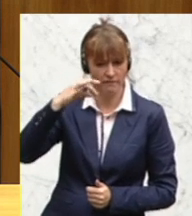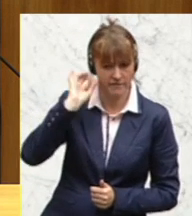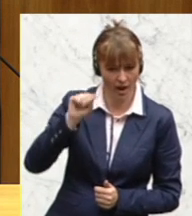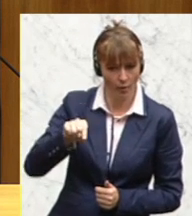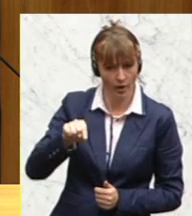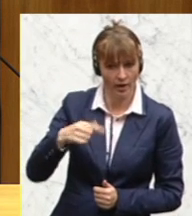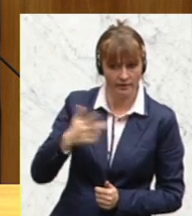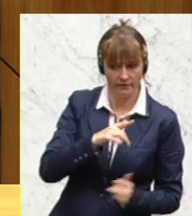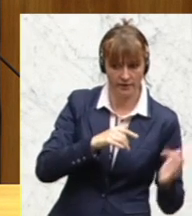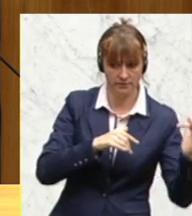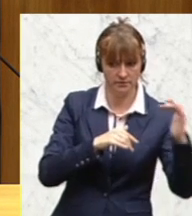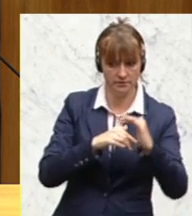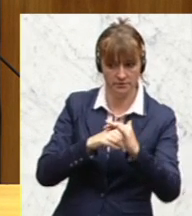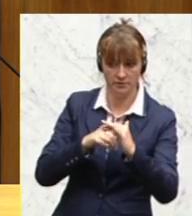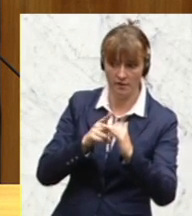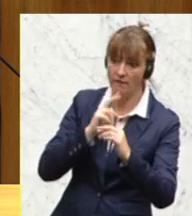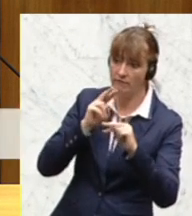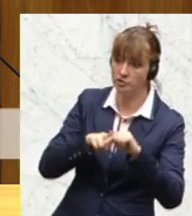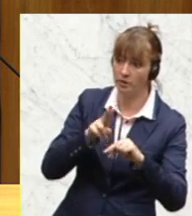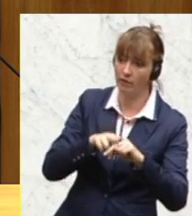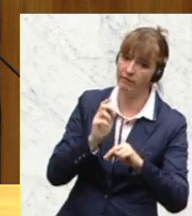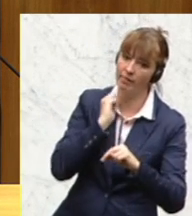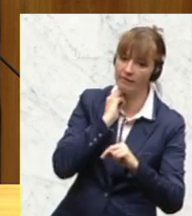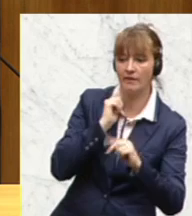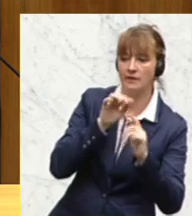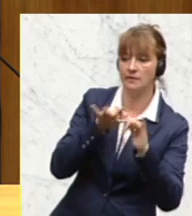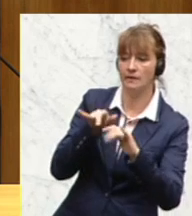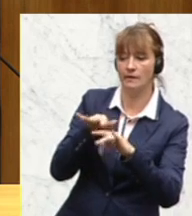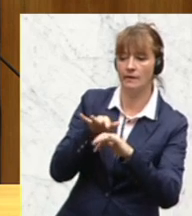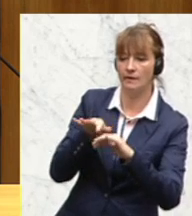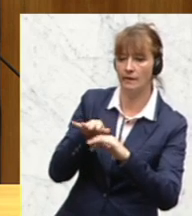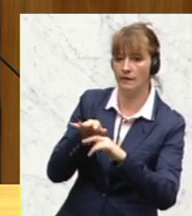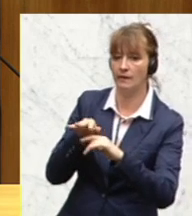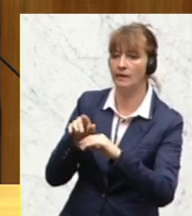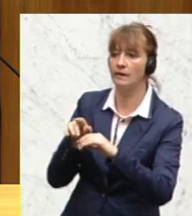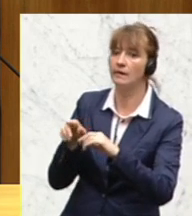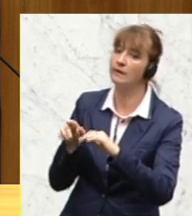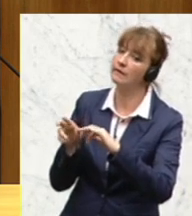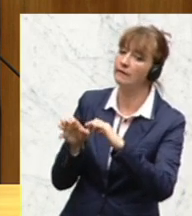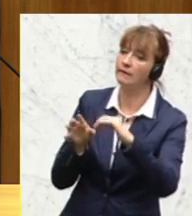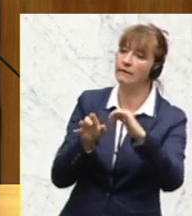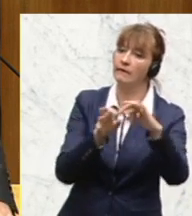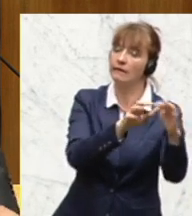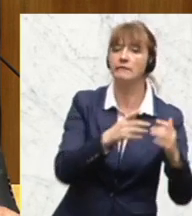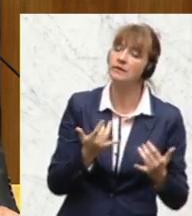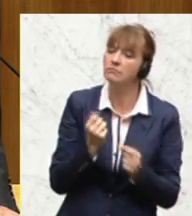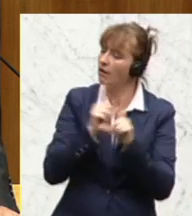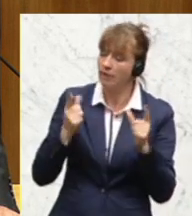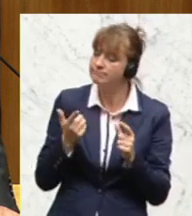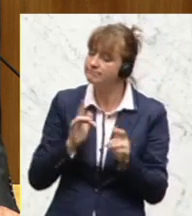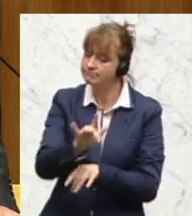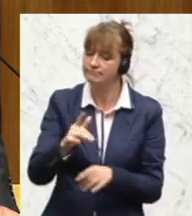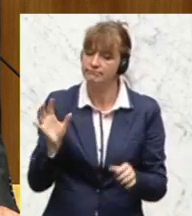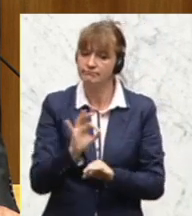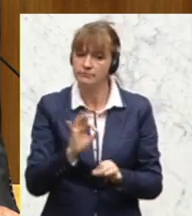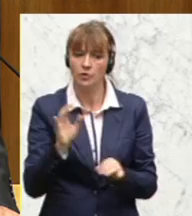falschen Versprechungen anwerben und verhetzen. Und es ist rigoros, gegen die Hintermänner